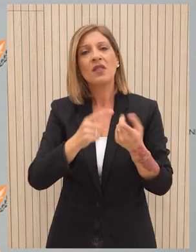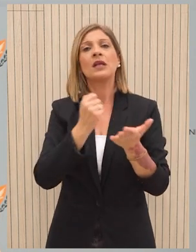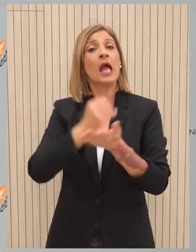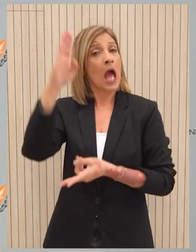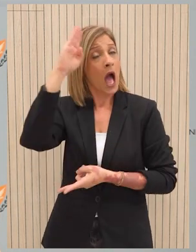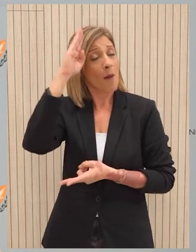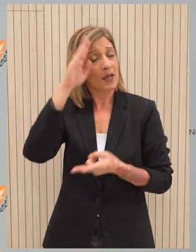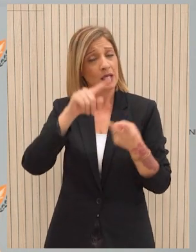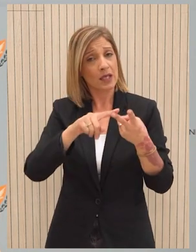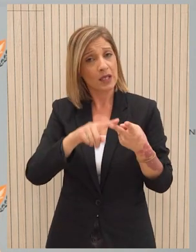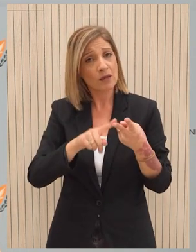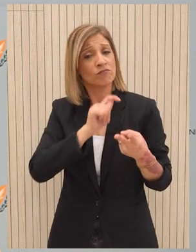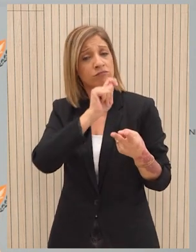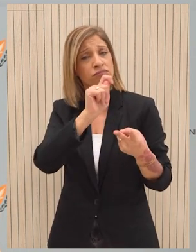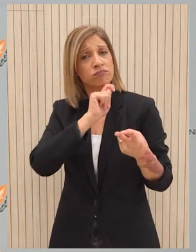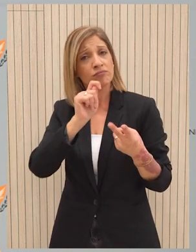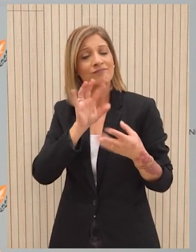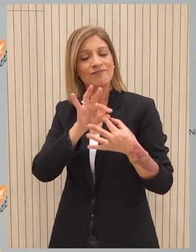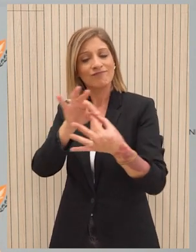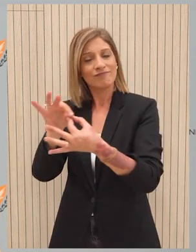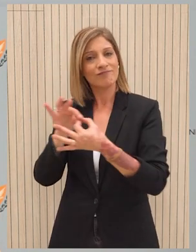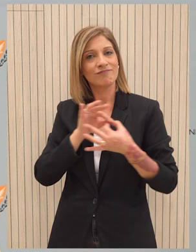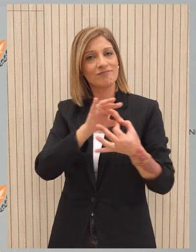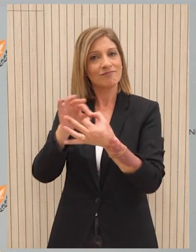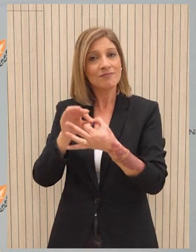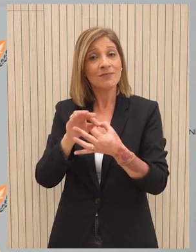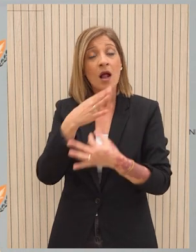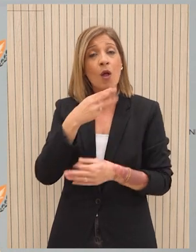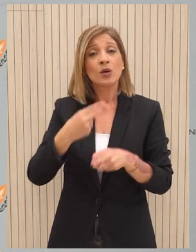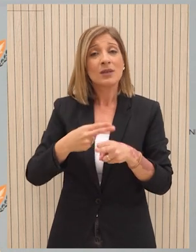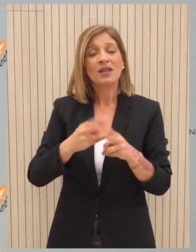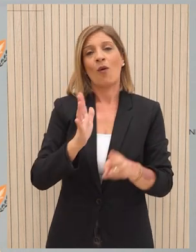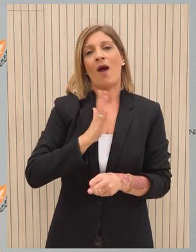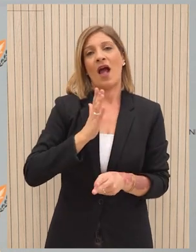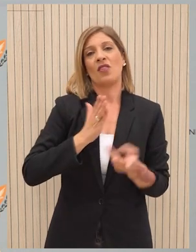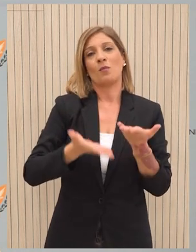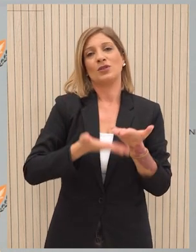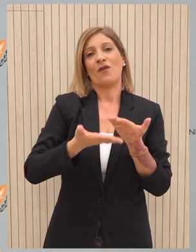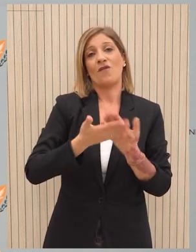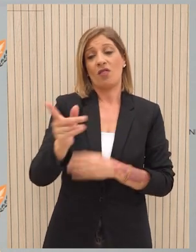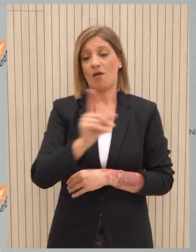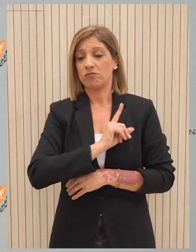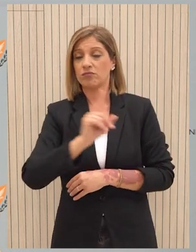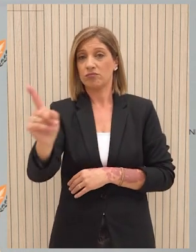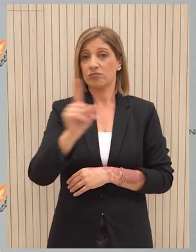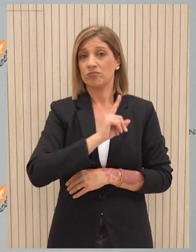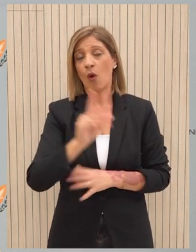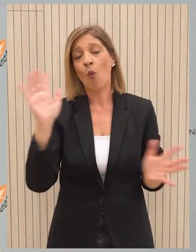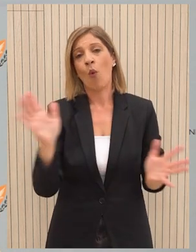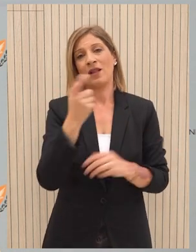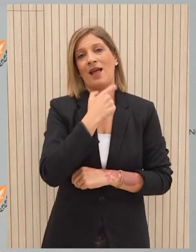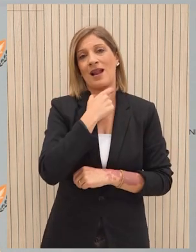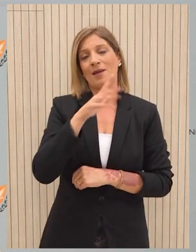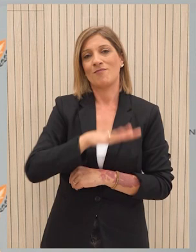ΗΠΑ, για να μπορέσει ακριβώς να παρέσχεται αυτή η ανθρωπιστική βοήθεια σε μεγάλη ροή, με μεγάλη διάρκεια, απρόσκοπτα προς την